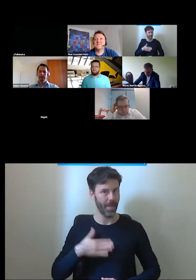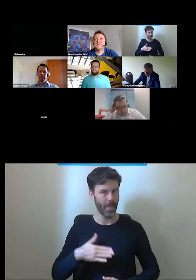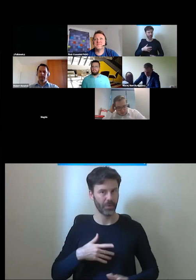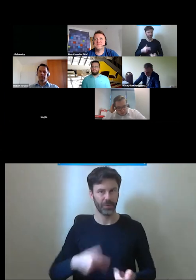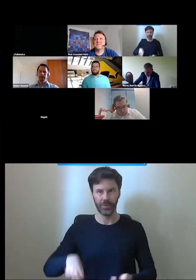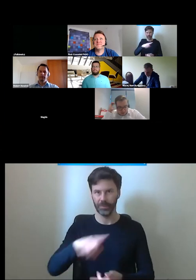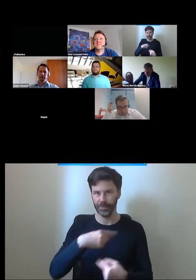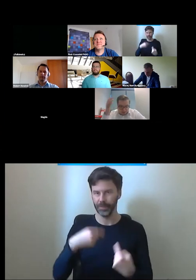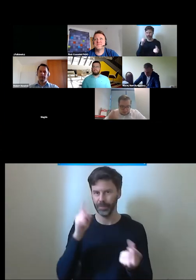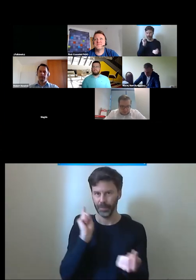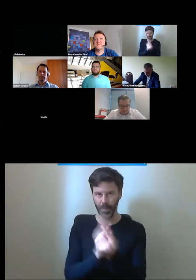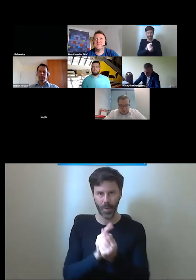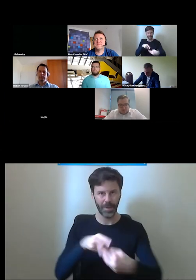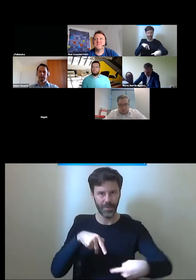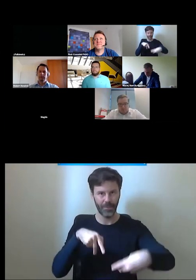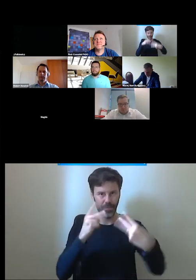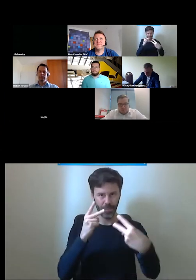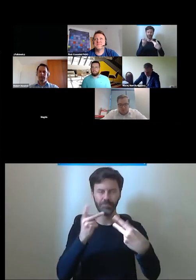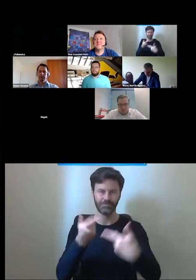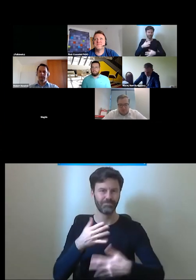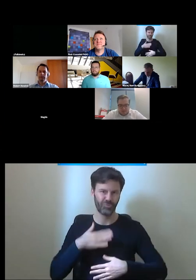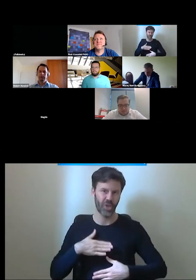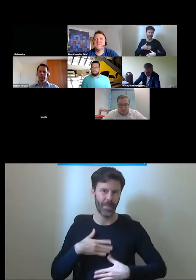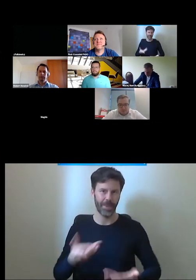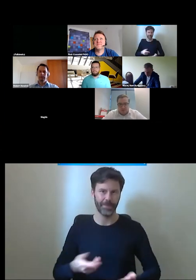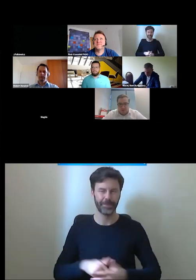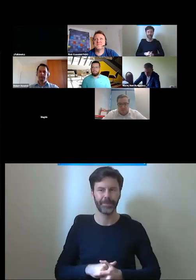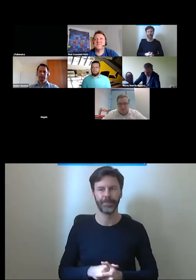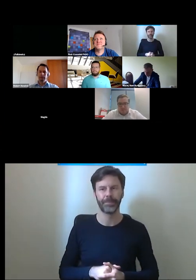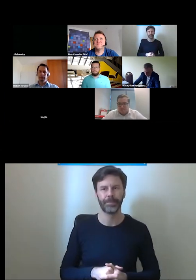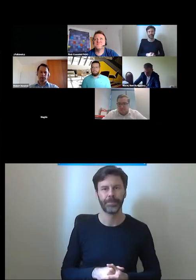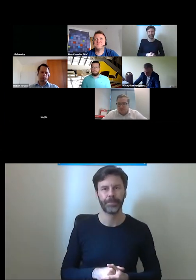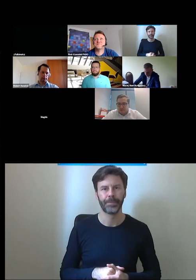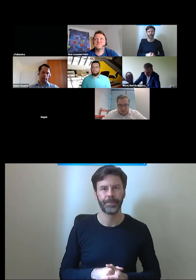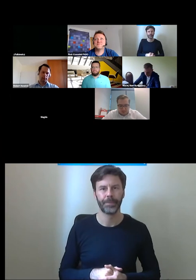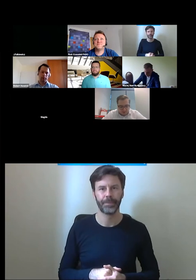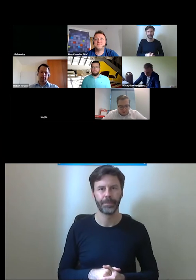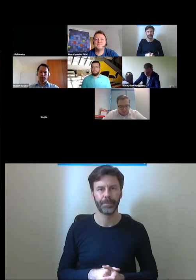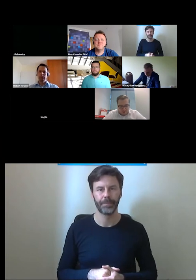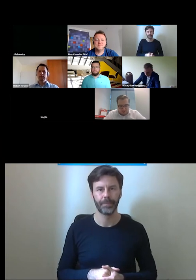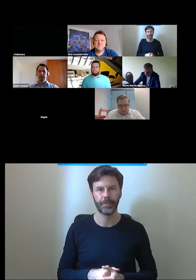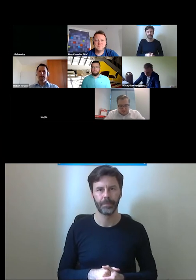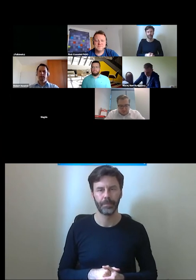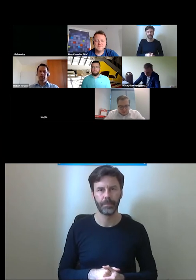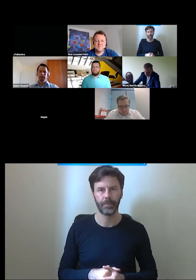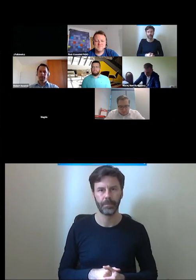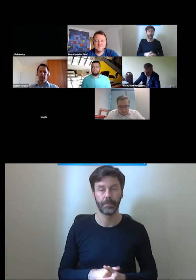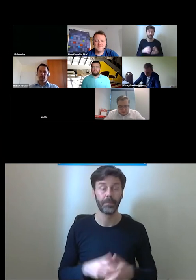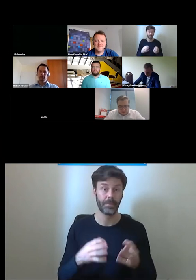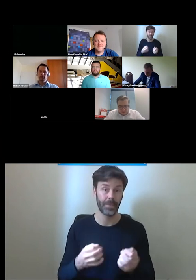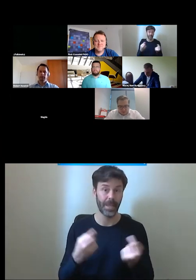Państwem tutaj się dzisiaj spotkać chociaż w taki wirtualny sposób, ale zawsze uważam, że generalnie obecna sytuacja